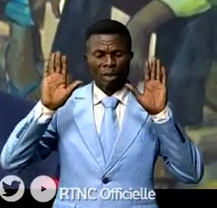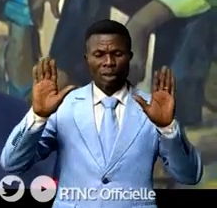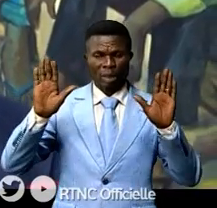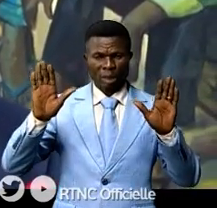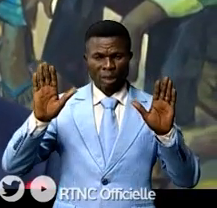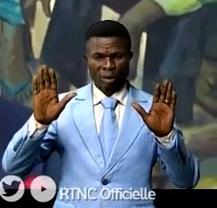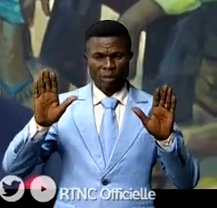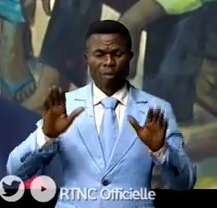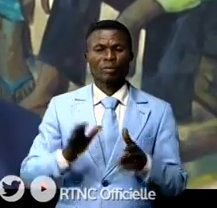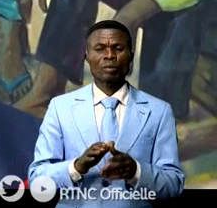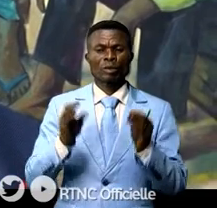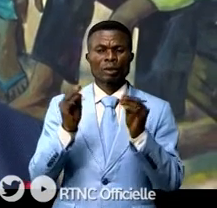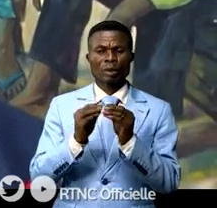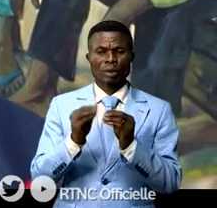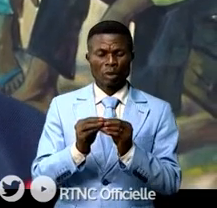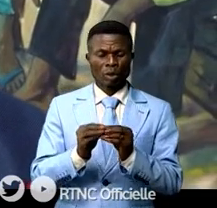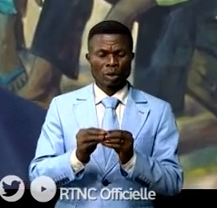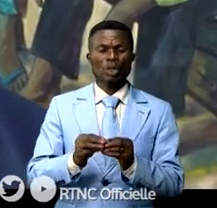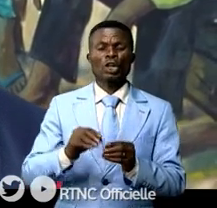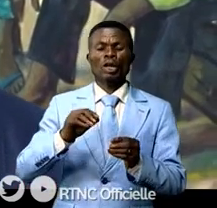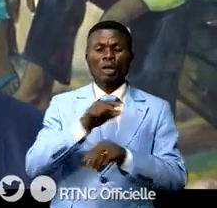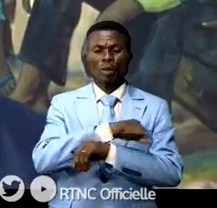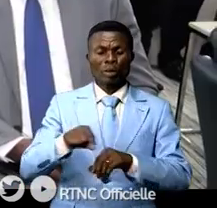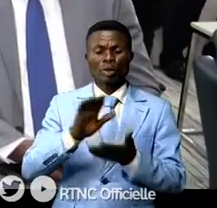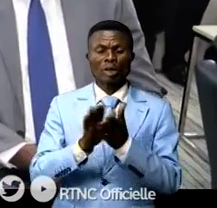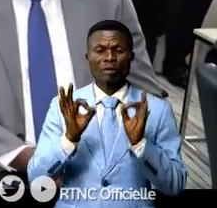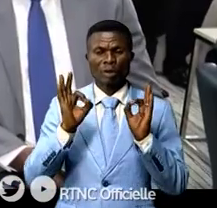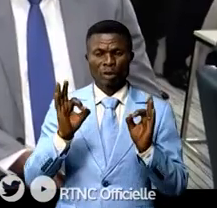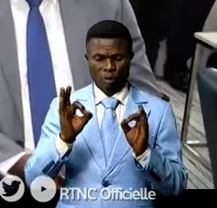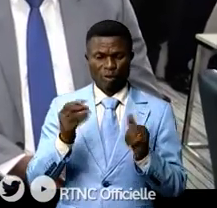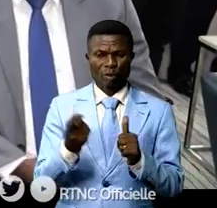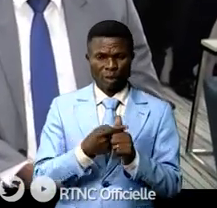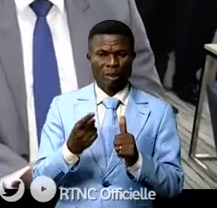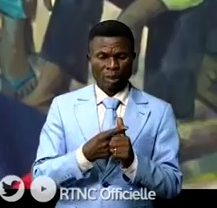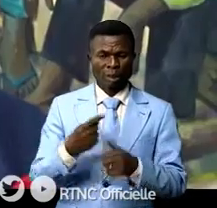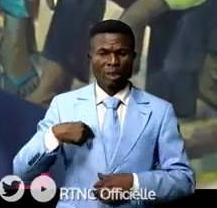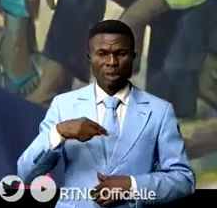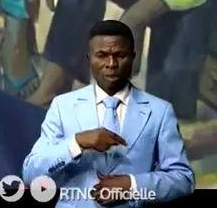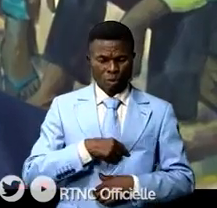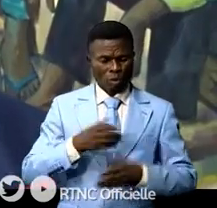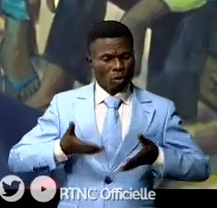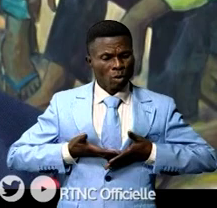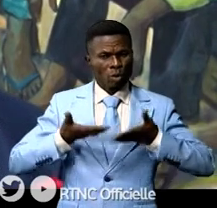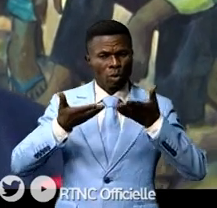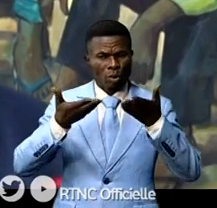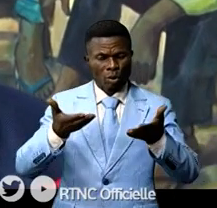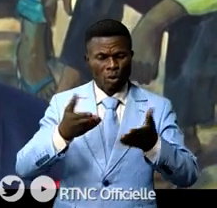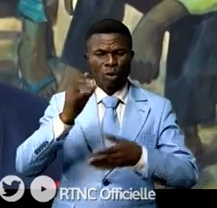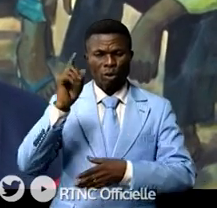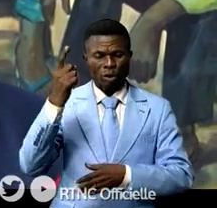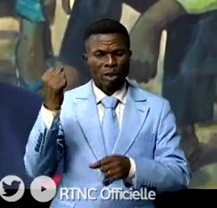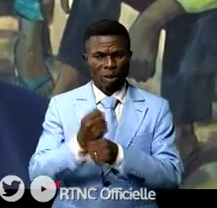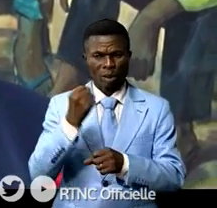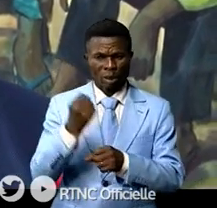y ait désormais une nouvelle gouvernance, la bonne, et que nous puissions nous consacrer uniquement au